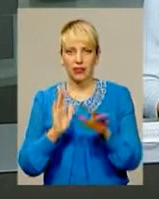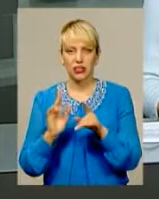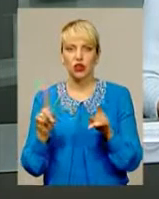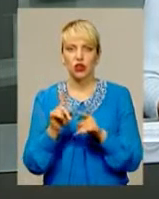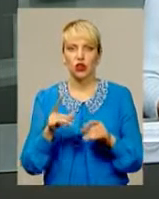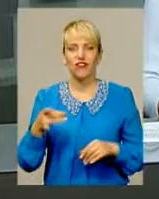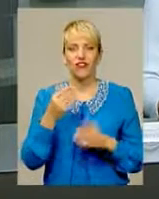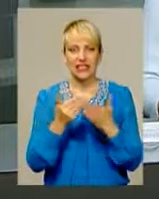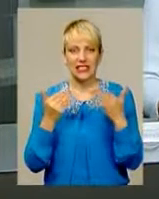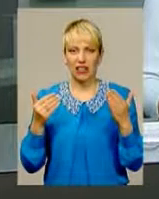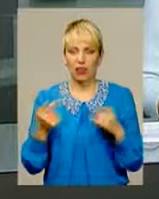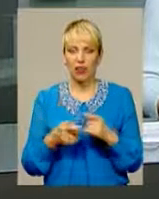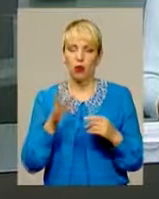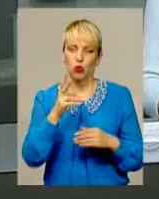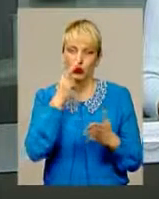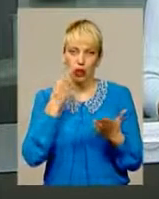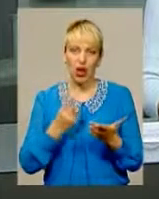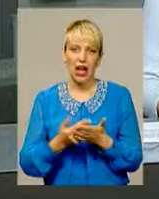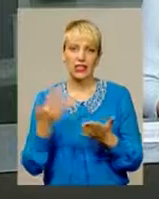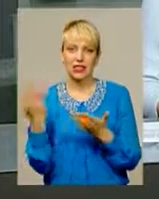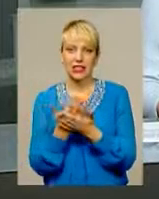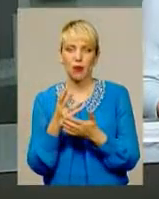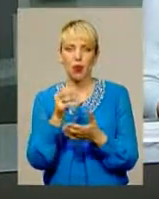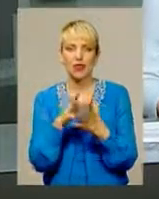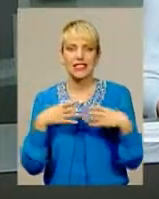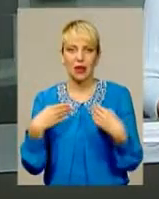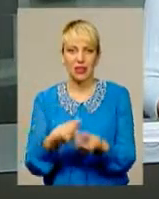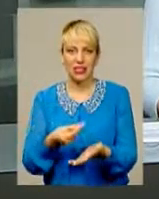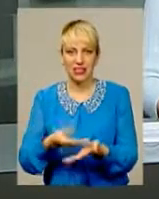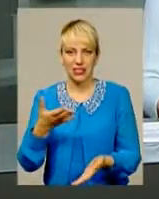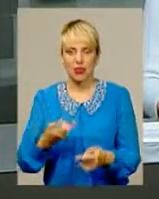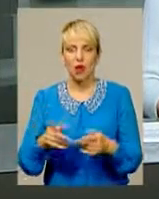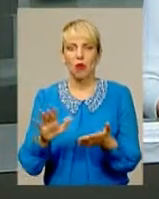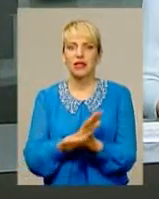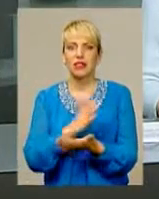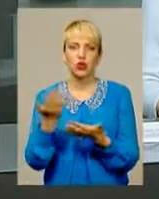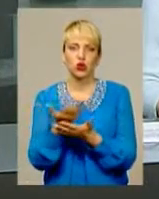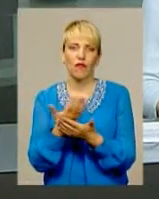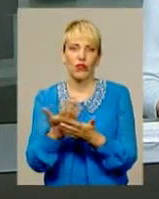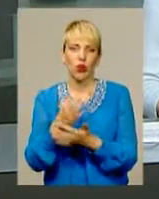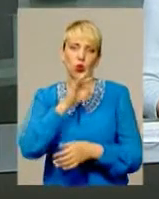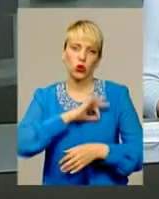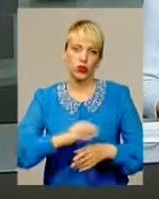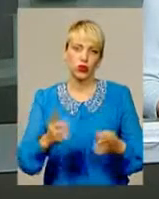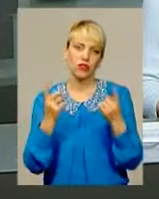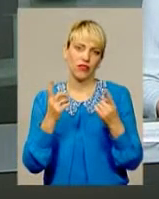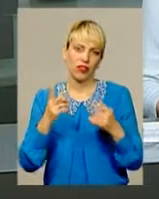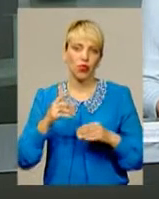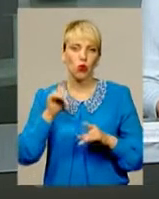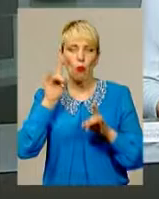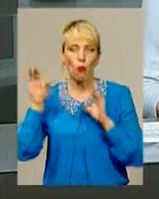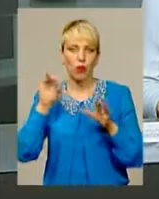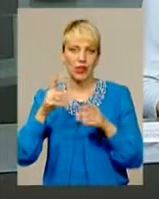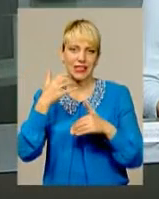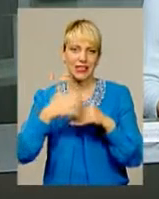виставка, знову показуватимуть стрічку про сімейні цінності. Безкоштовні кінопокази користуються неабиякою популярністю